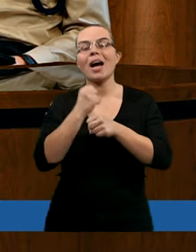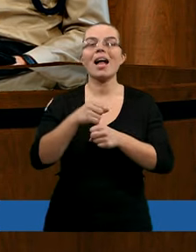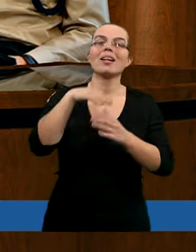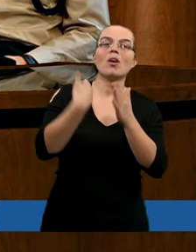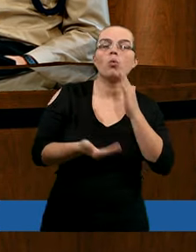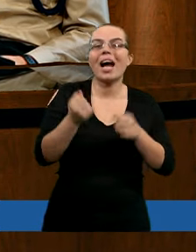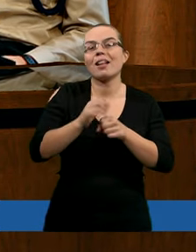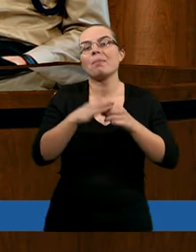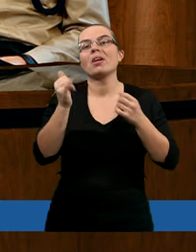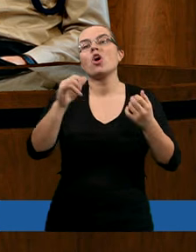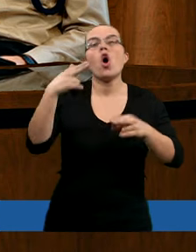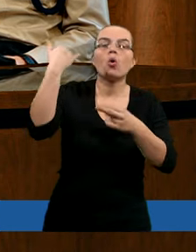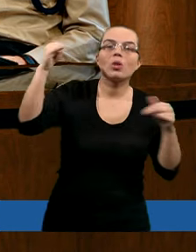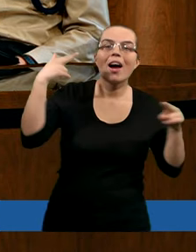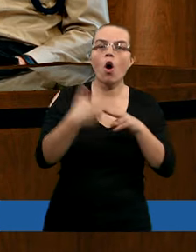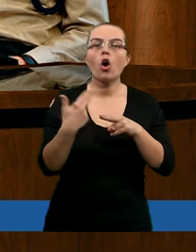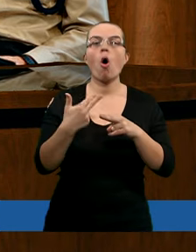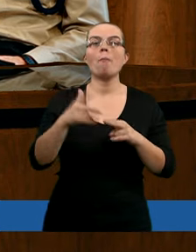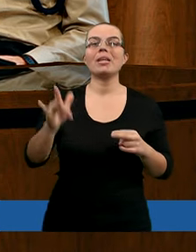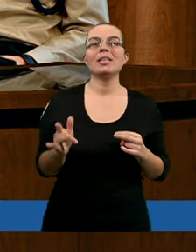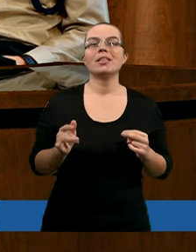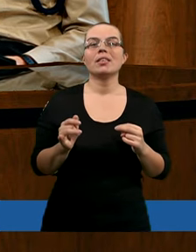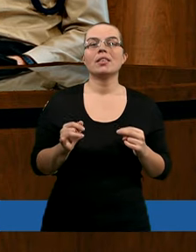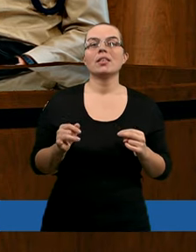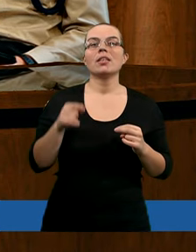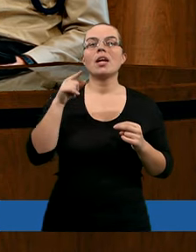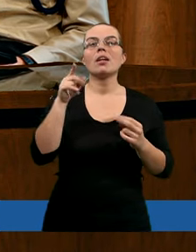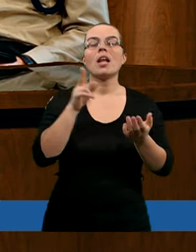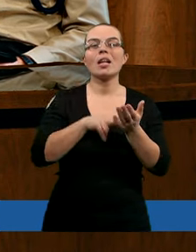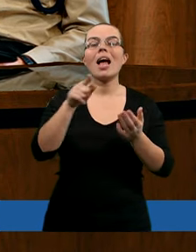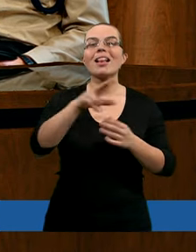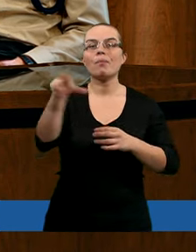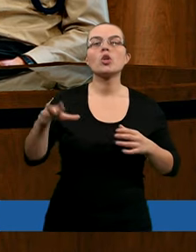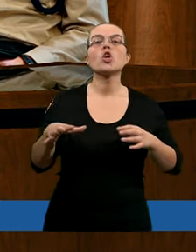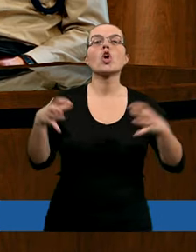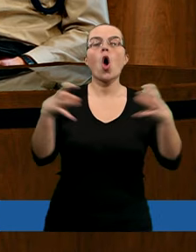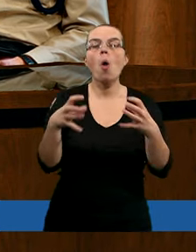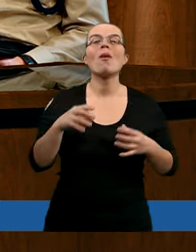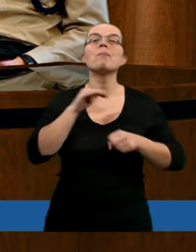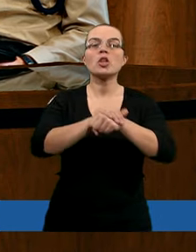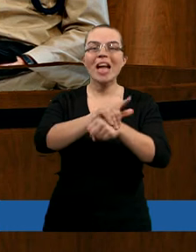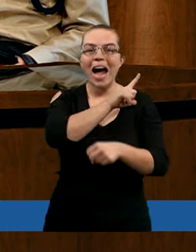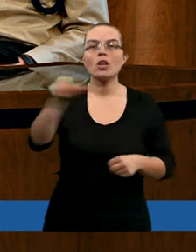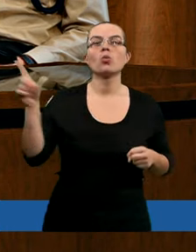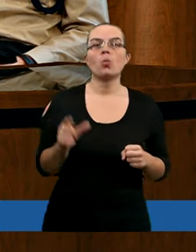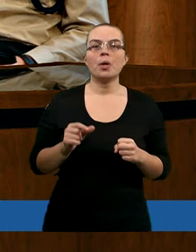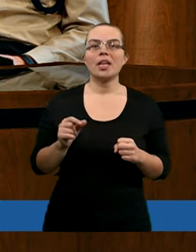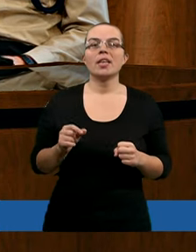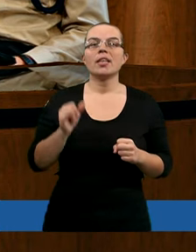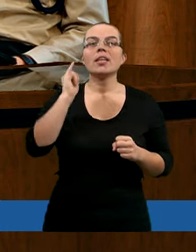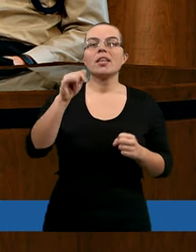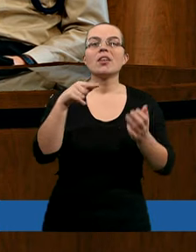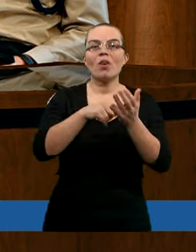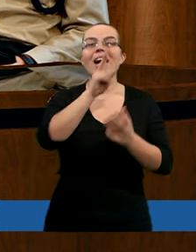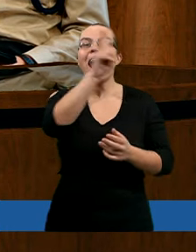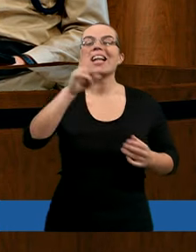utraty, właśnie choroby, na pewno się znajdzie grono właśnie takich przyjaciół. No i